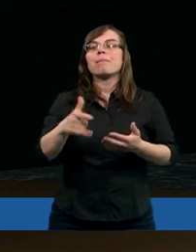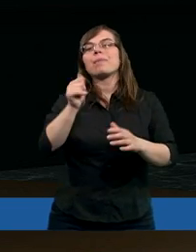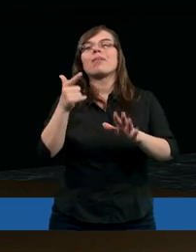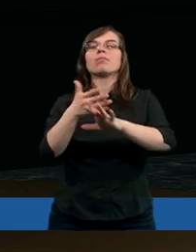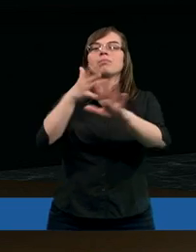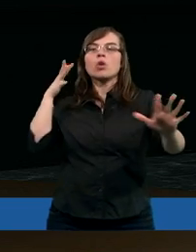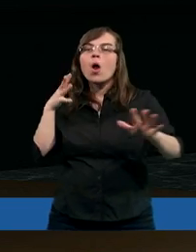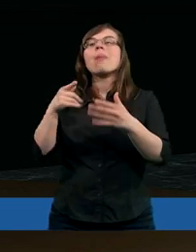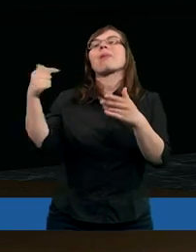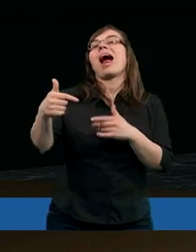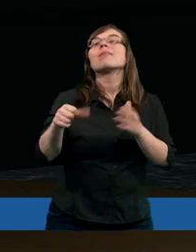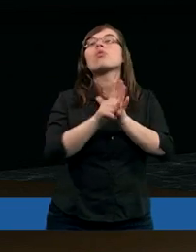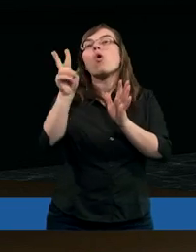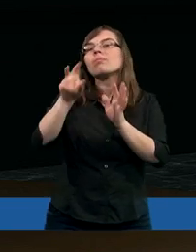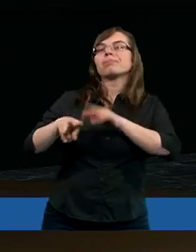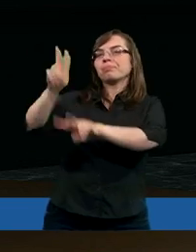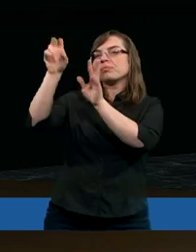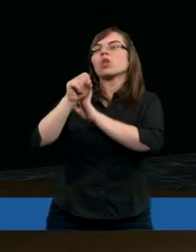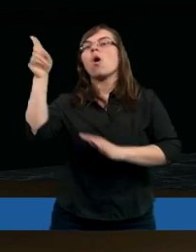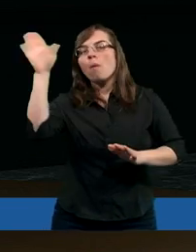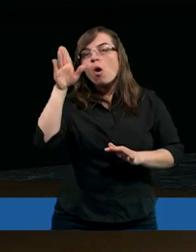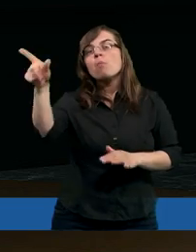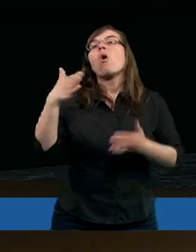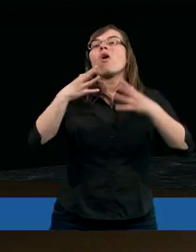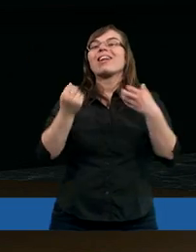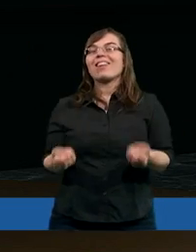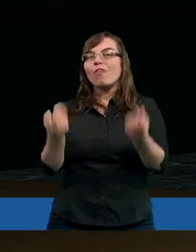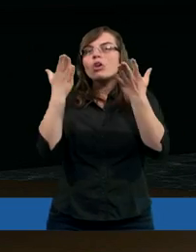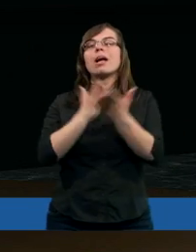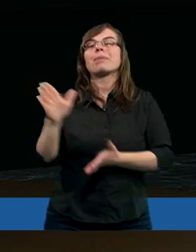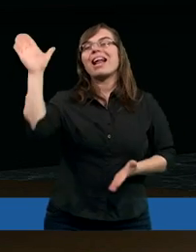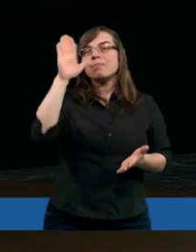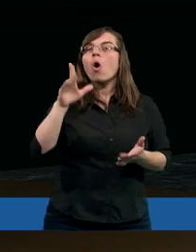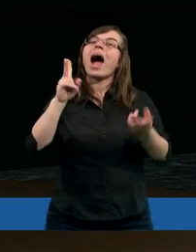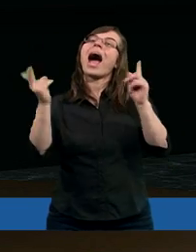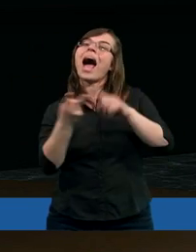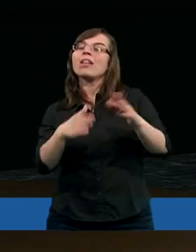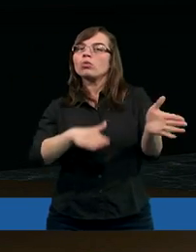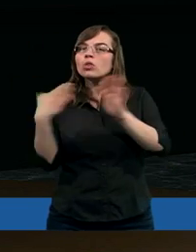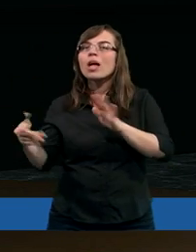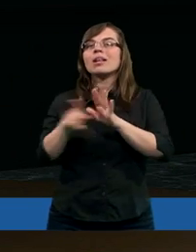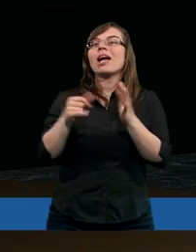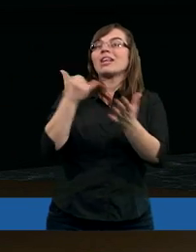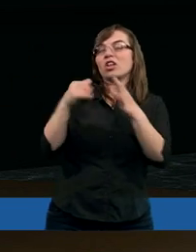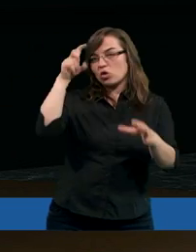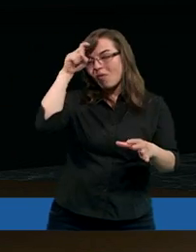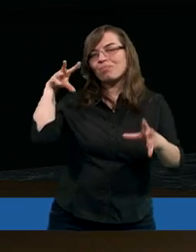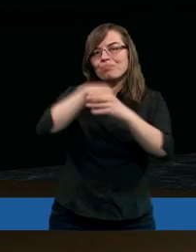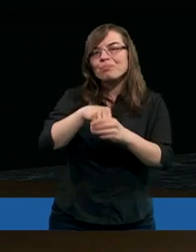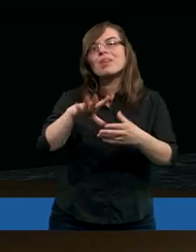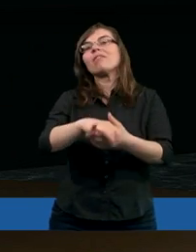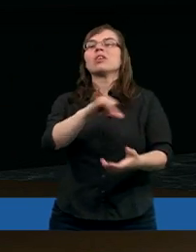pierwszej kolejności należymy do Boga, bo zostaliśmy przez Niego stworzeni, prawda? Ale z drugiej strony człowiek, kiedy popadł w grzech,